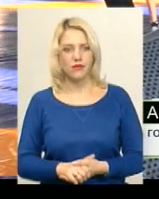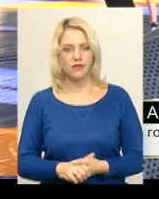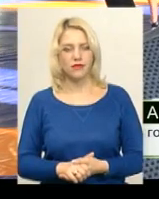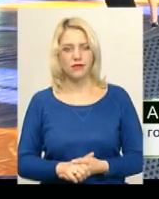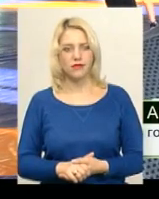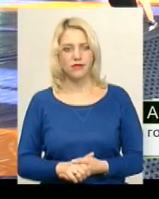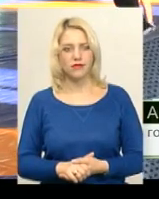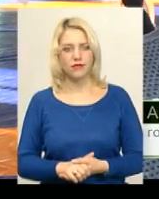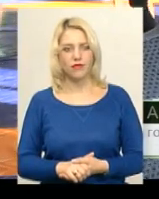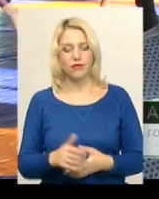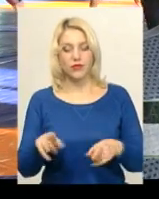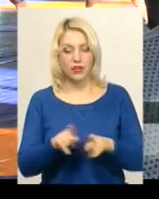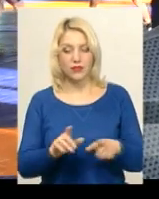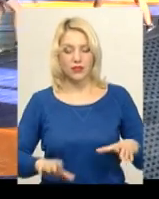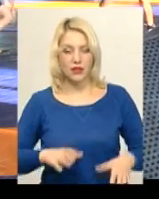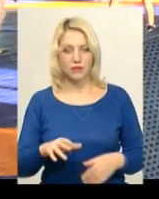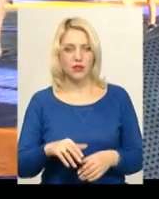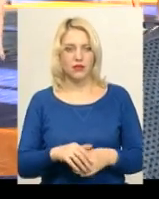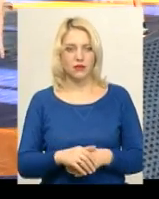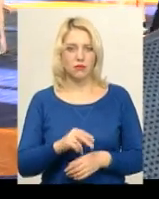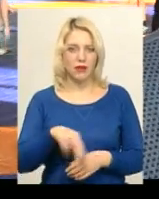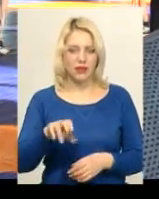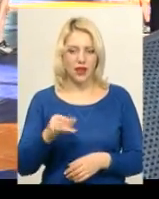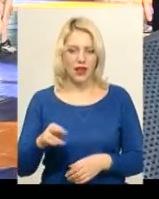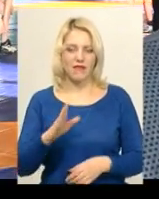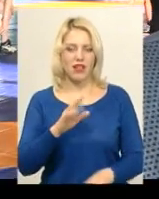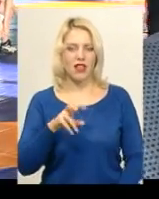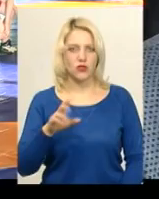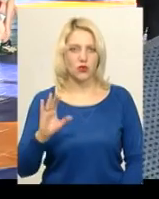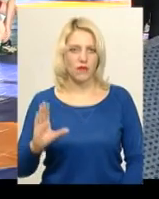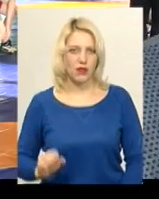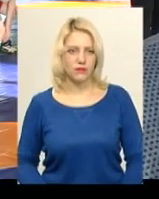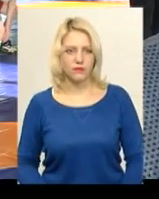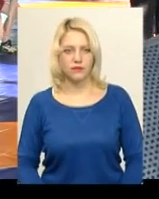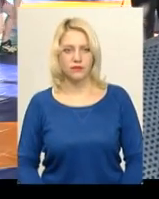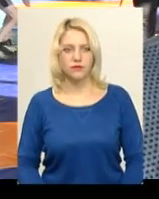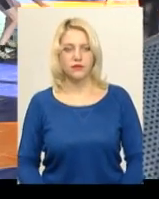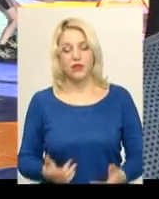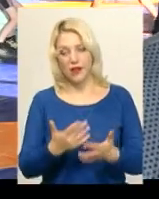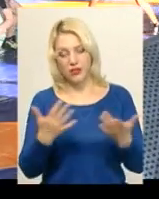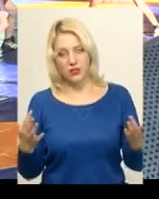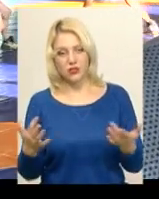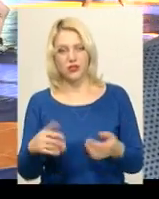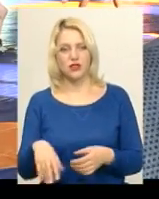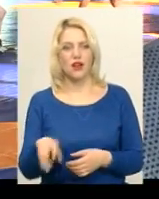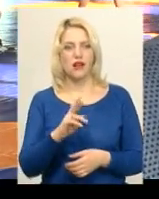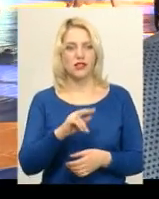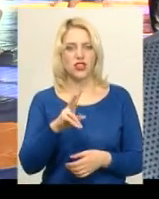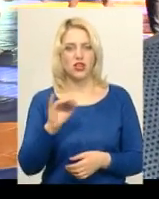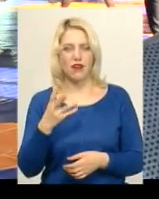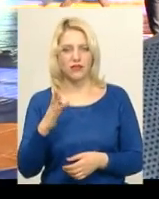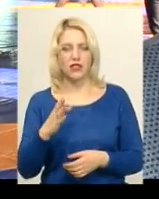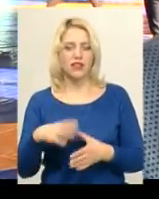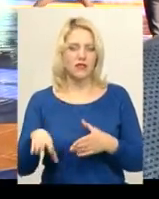Таких тренерів, як Тарадая, Ласова, ну і ряд інших, дитячка всіх.